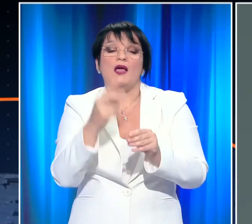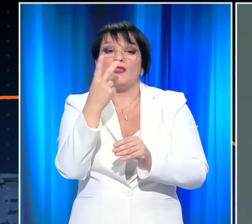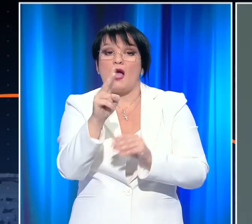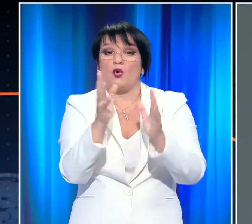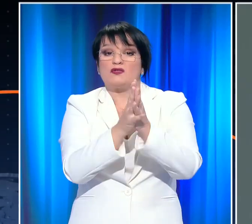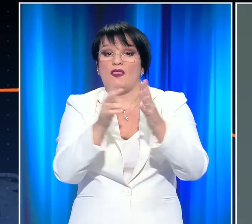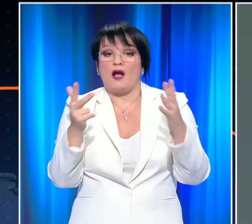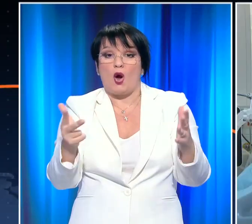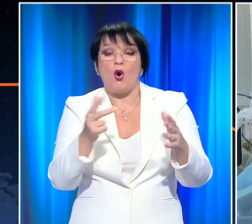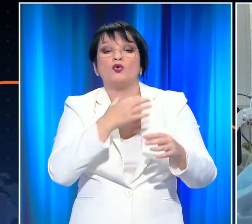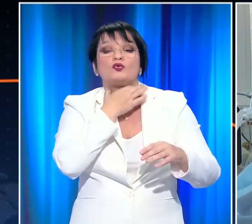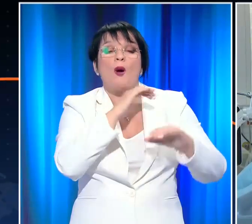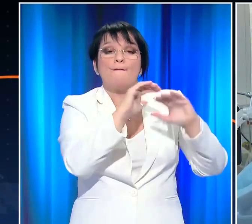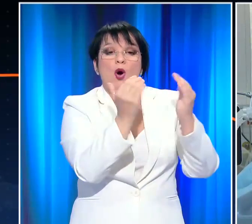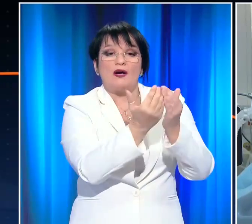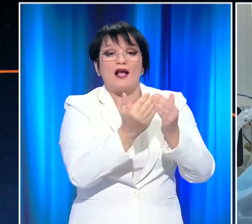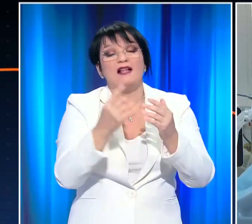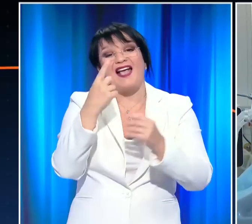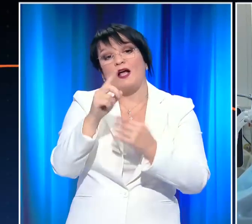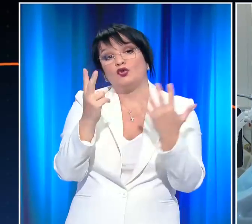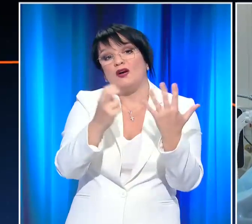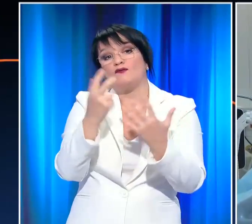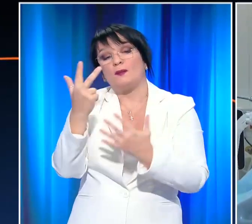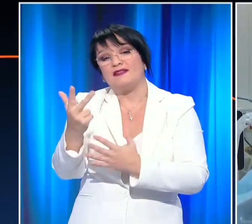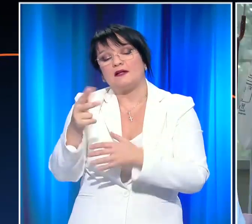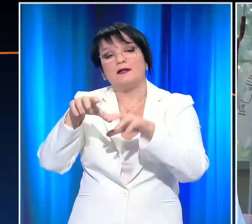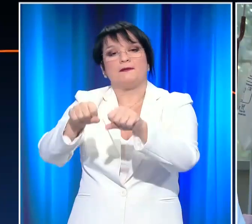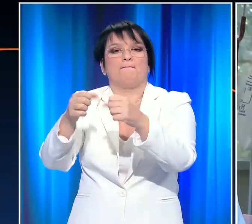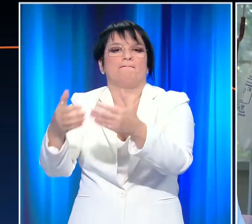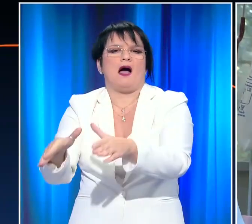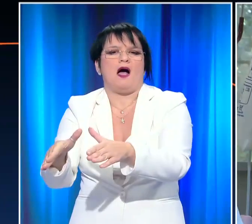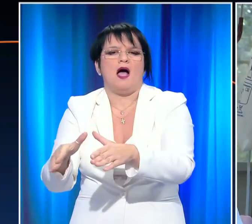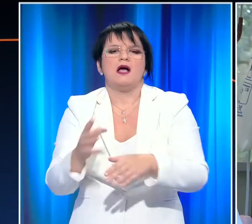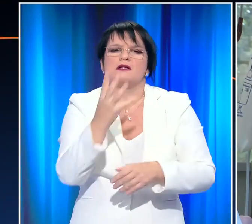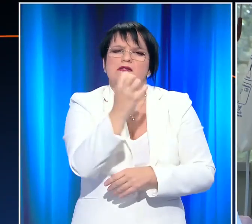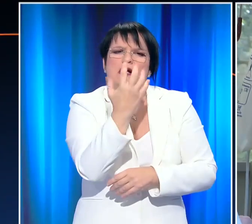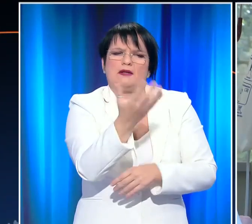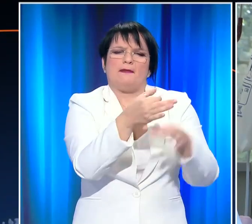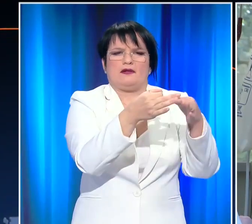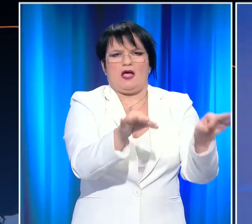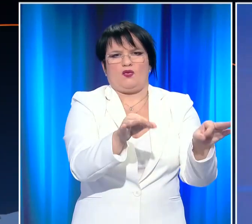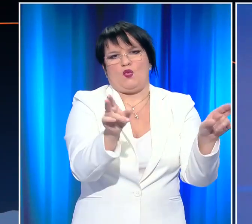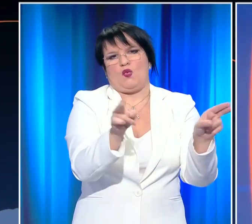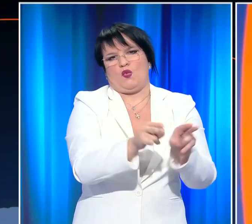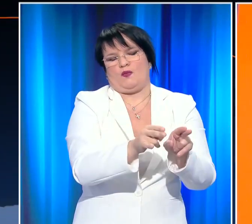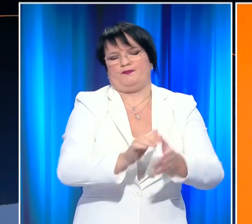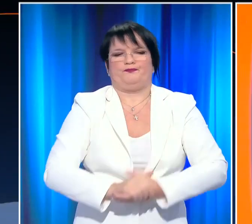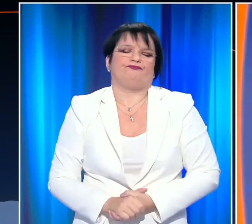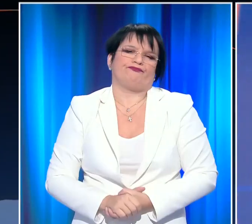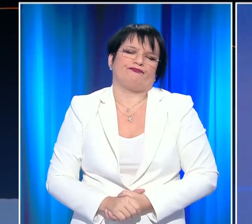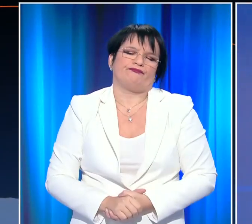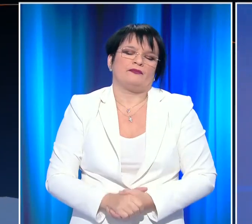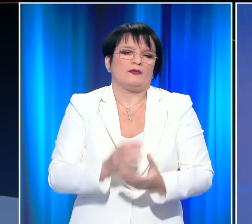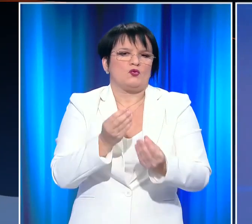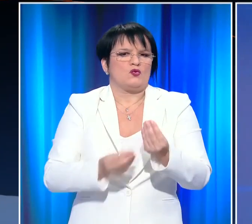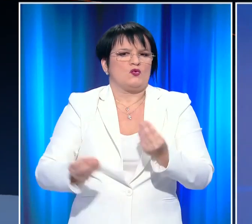218 μέτια τον κορονοϊό οι 173 συνεκατηλιμμένες και οι 45 κενές. Όλο ένα